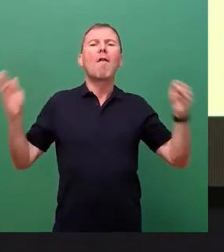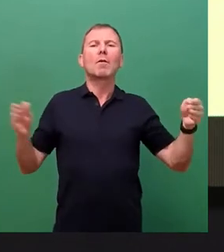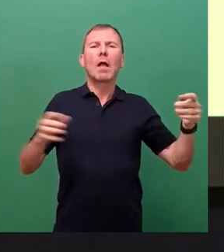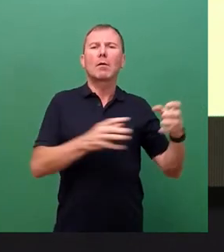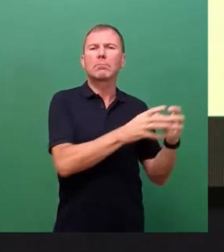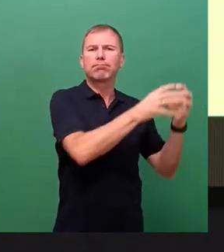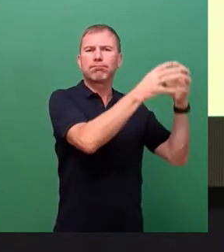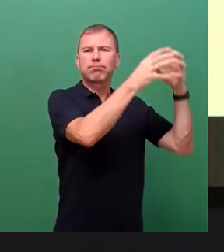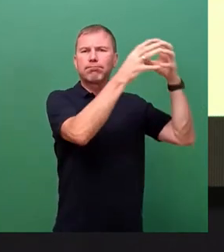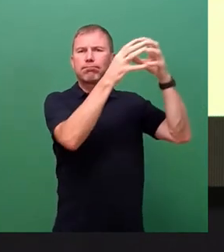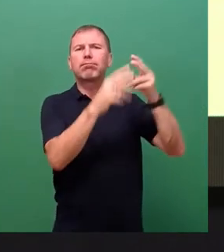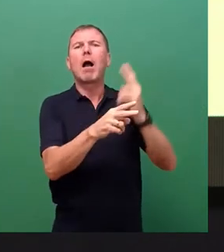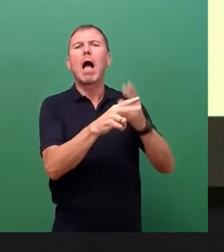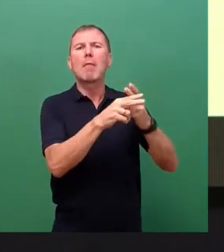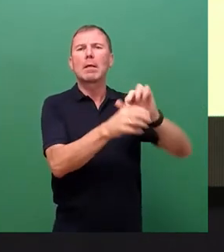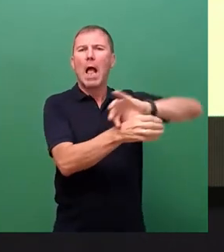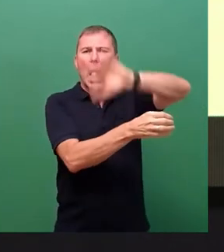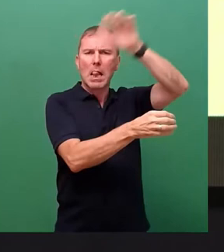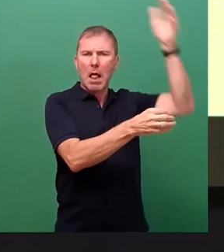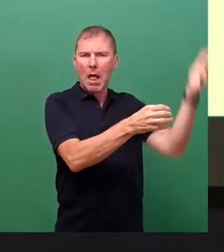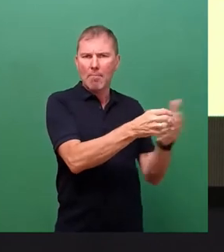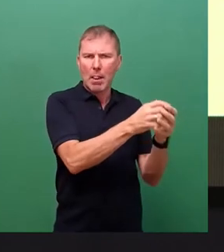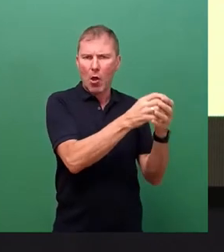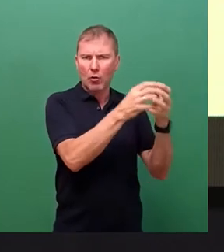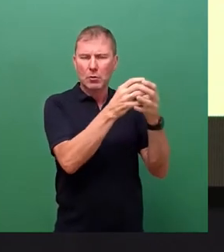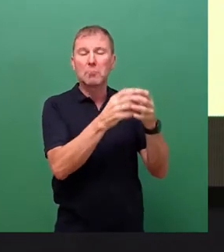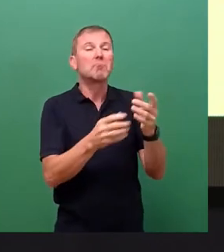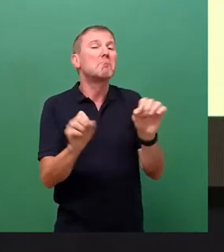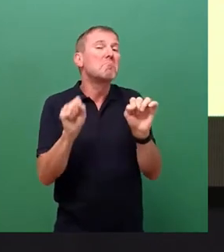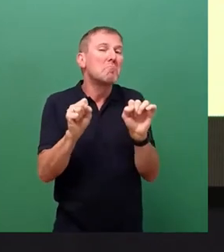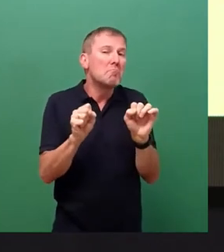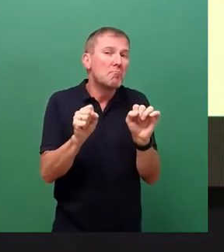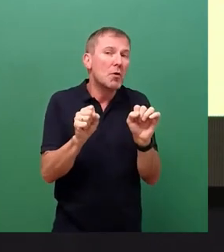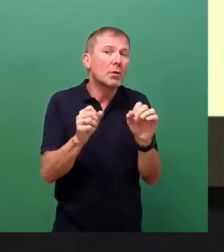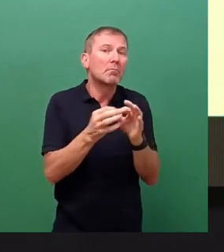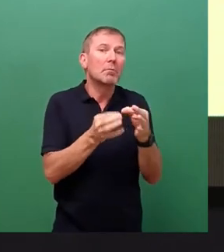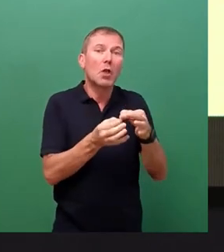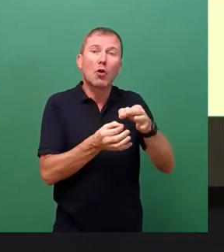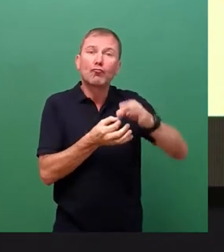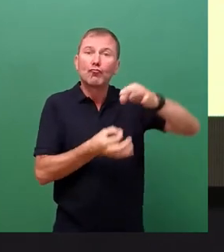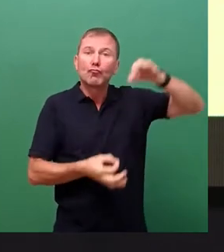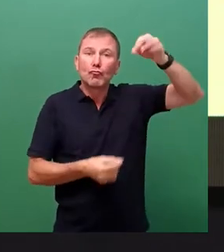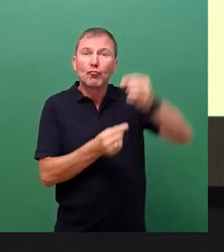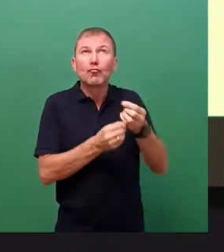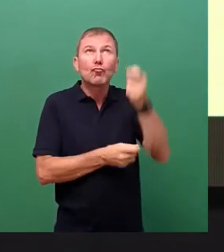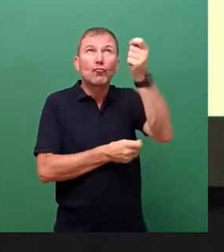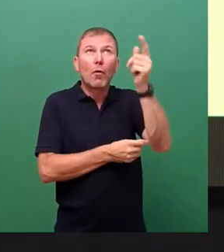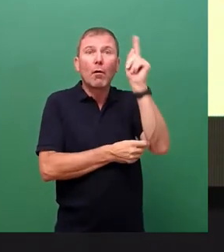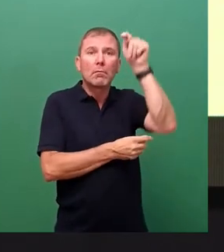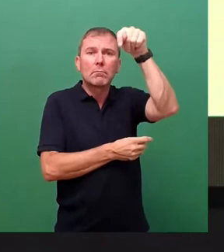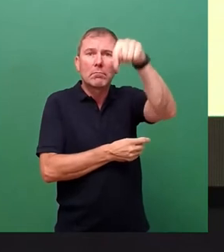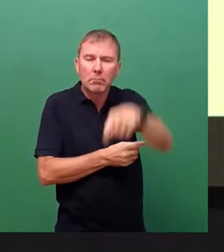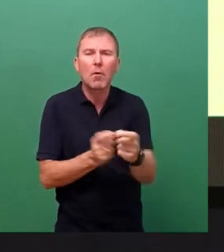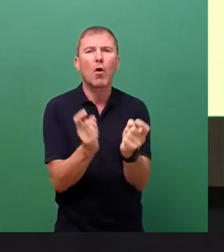größerer, metallbeschichteter Ballon, der möglicherweise noch mit einer Schnur versehen war, diesen Kurzschluss ausgelöst hat.